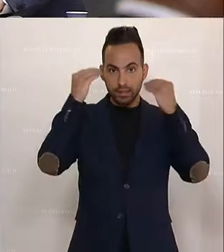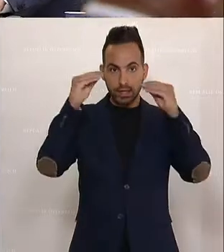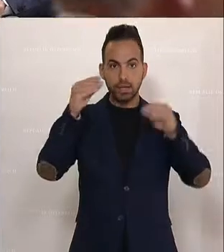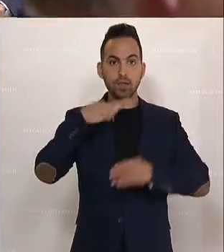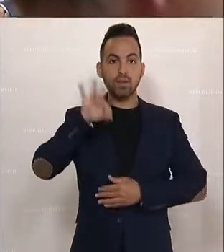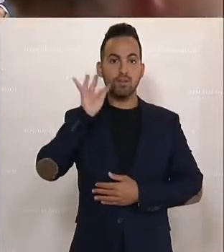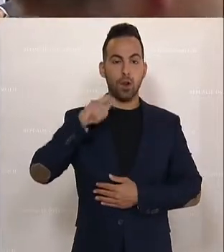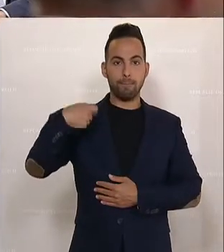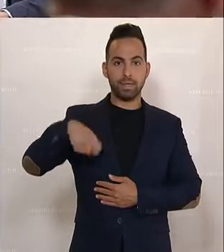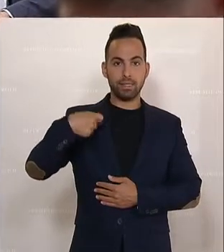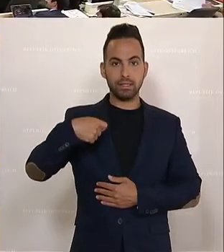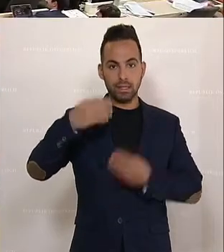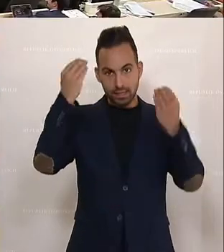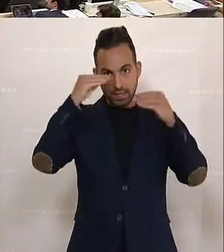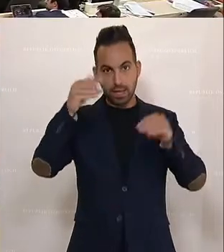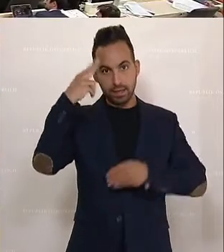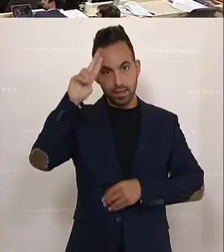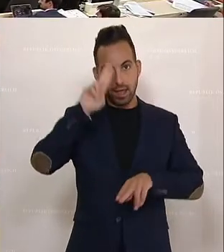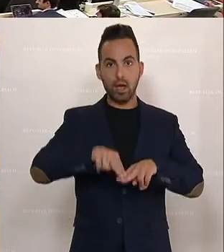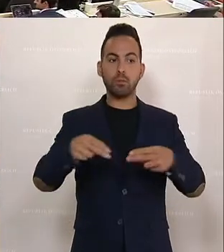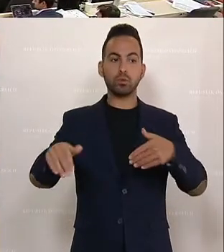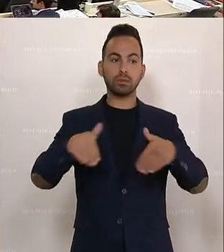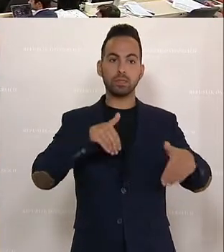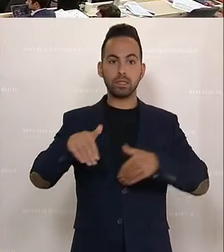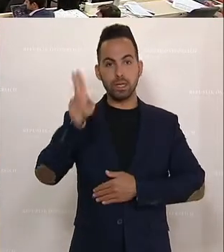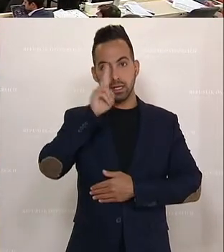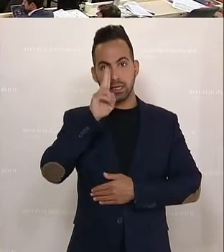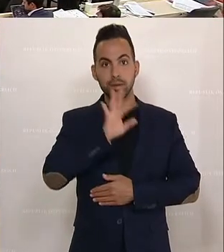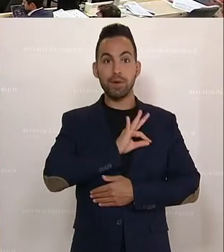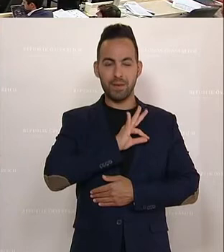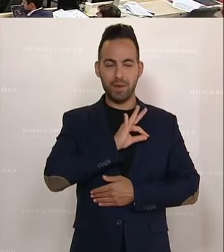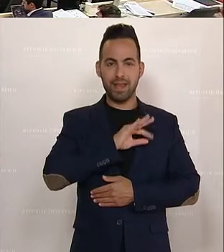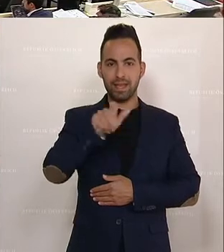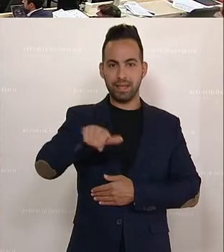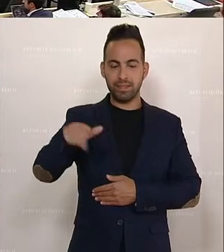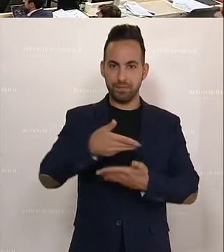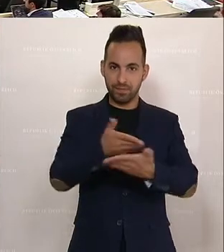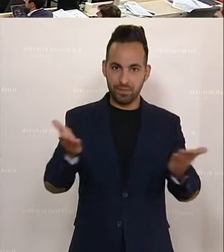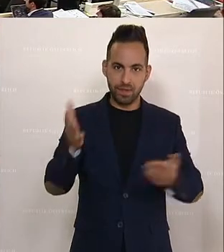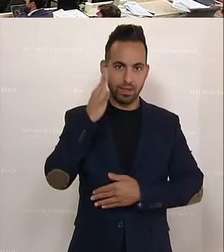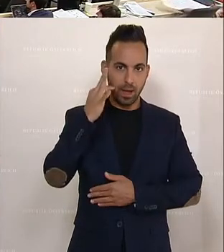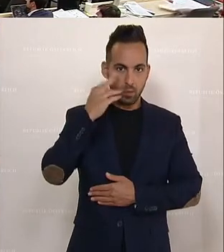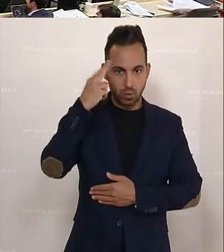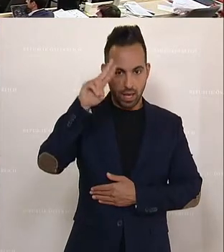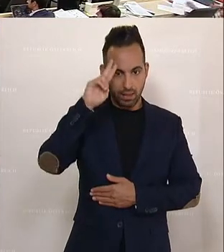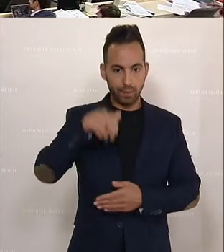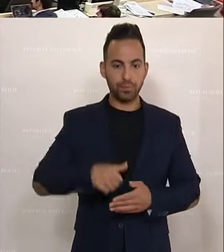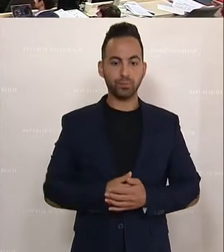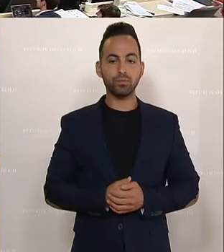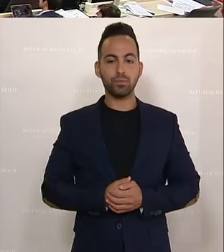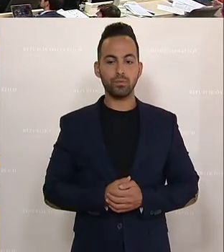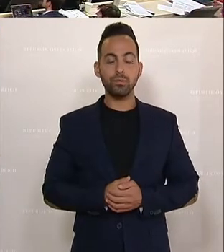Und der vorerst letzte gemeldete Redner in dieser Debatte ist jetzt Josef Smolle von der ÖVP. In der